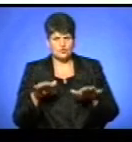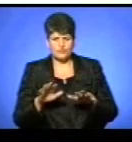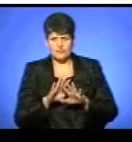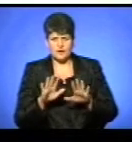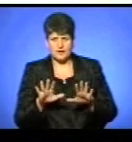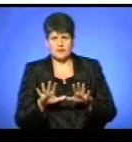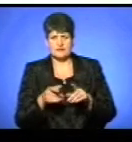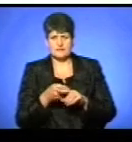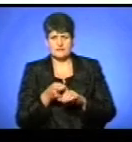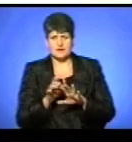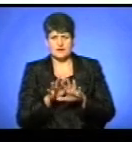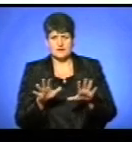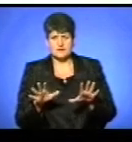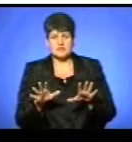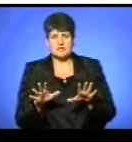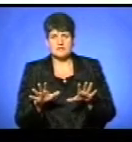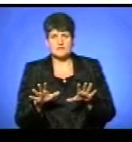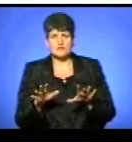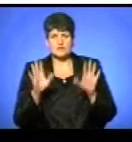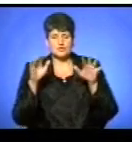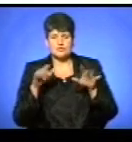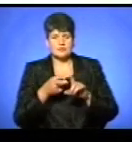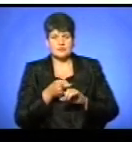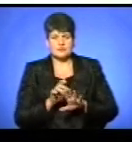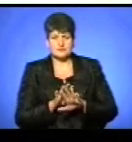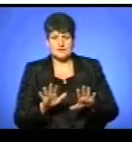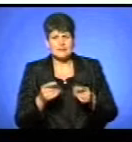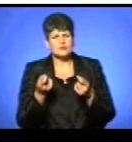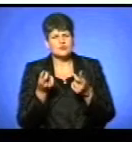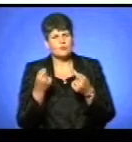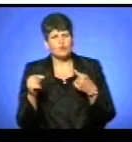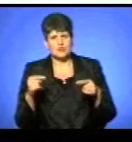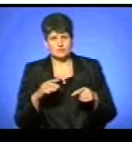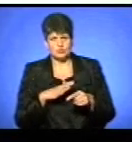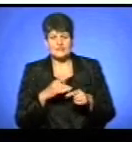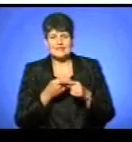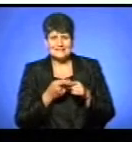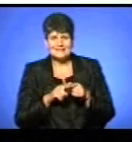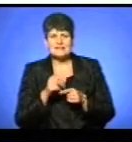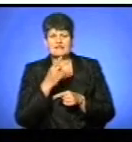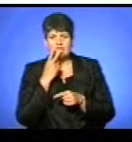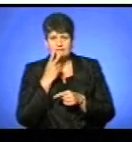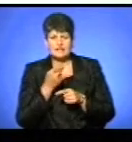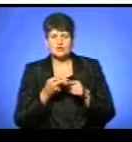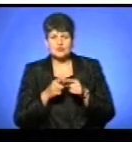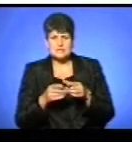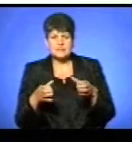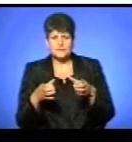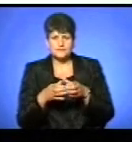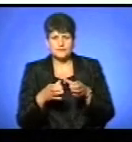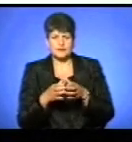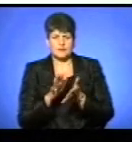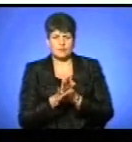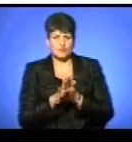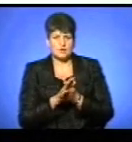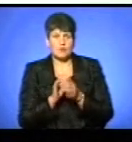дощових вод. Те, що йде зі всього Тернополя, воно би по-іншому трошки розбавилося. Це видно, що це таке локалізоване забруднення. Десь